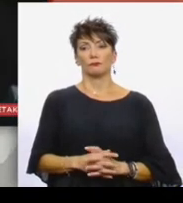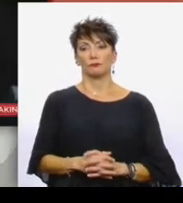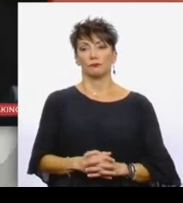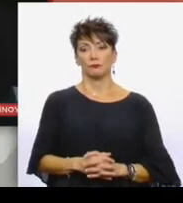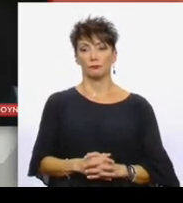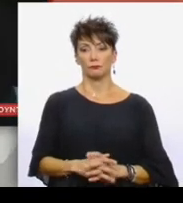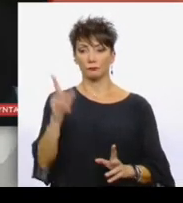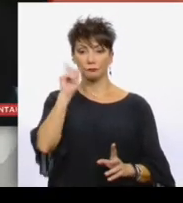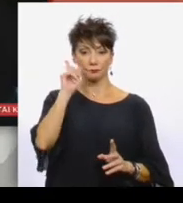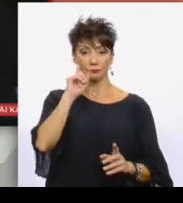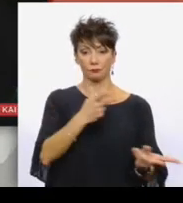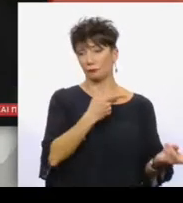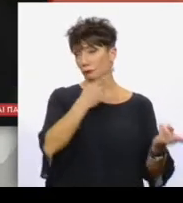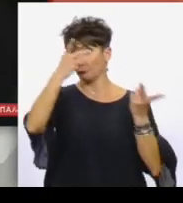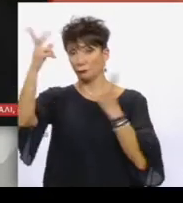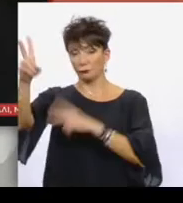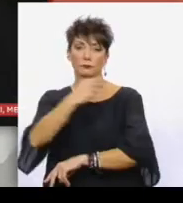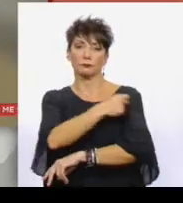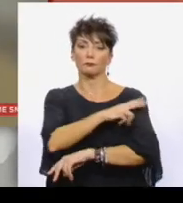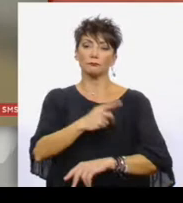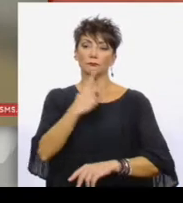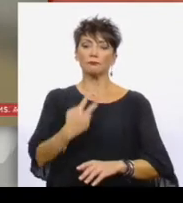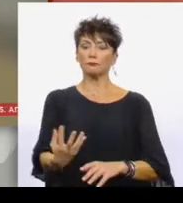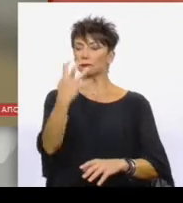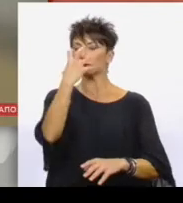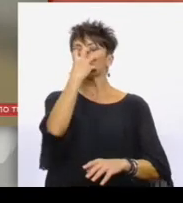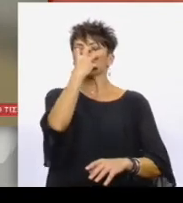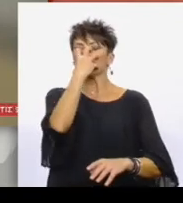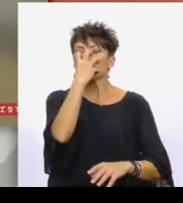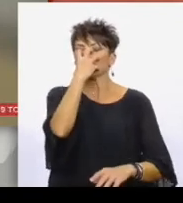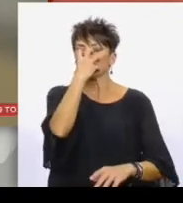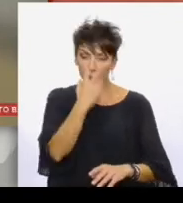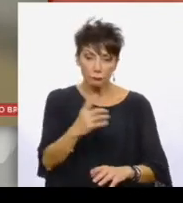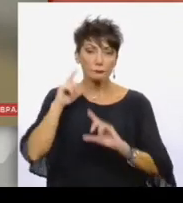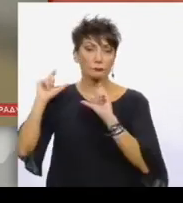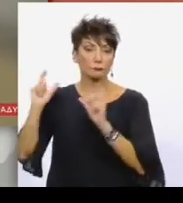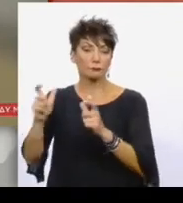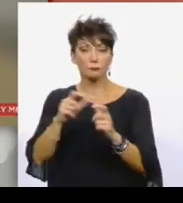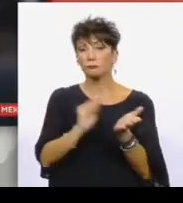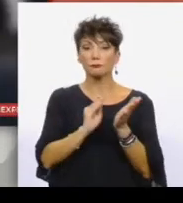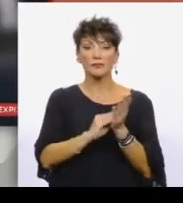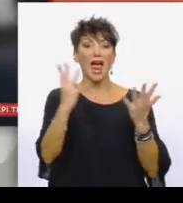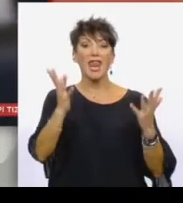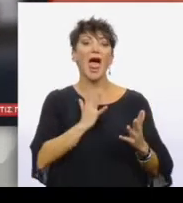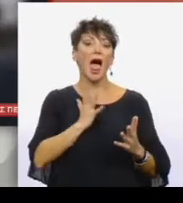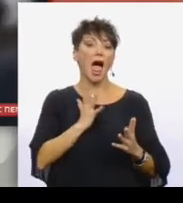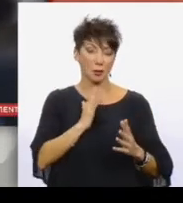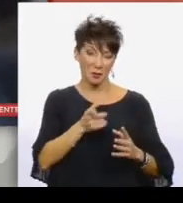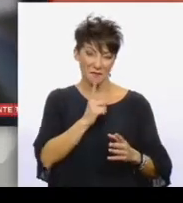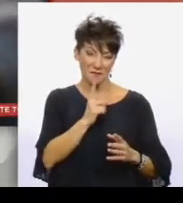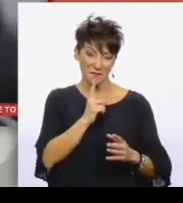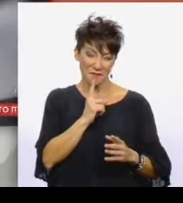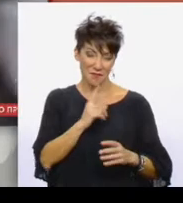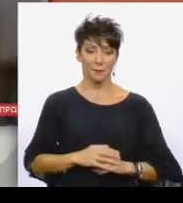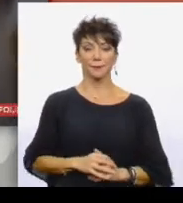Μία γυναίκα διακομίστηκε στο νοσοκομείο που και νοσηλεύεται. Η αστυνομία προχώρησε στη σύλληψη ακόμη εννέα ατόμων από τη συγκέντρωση της